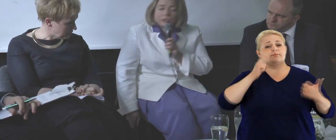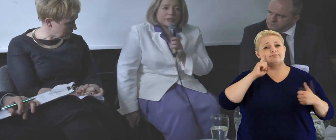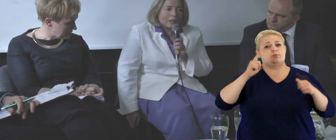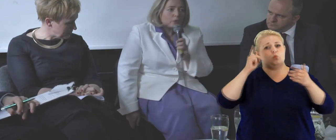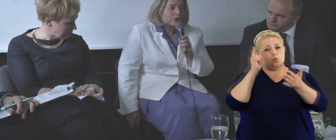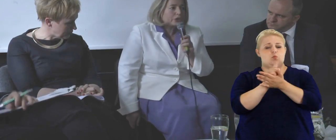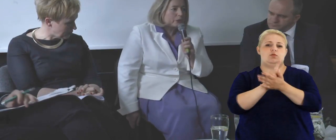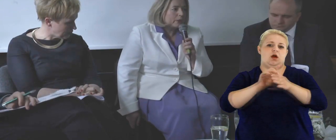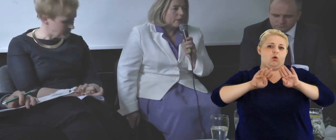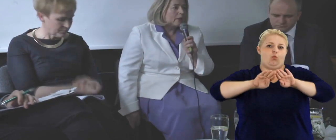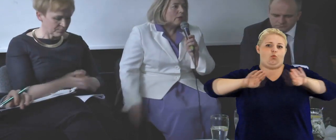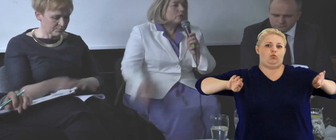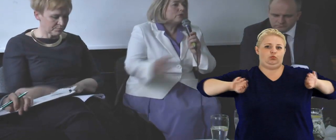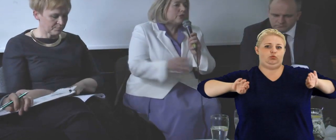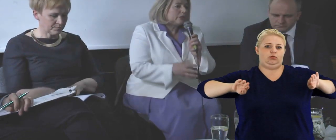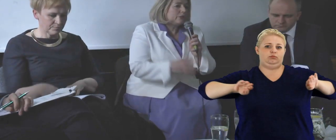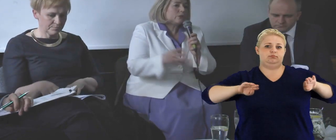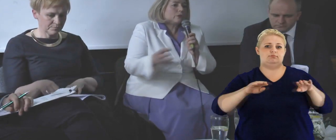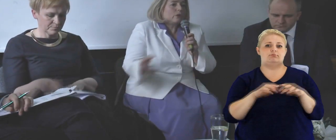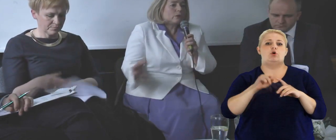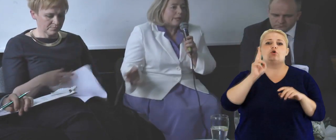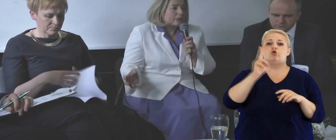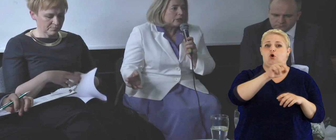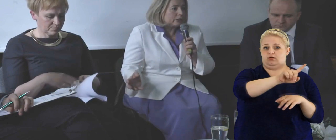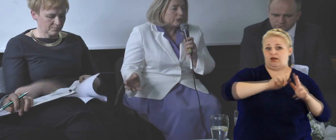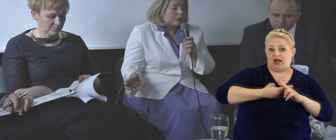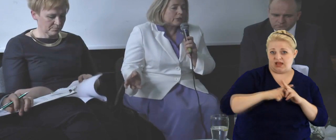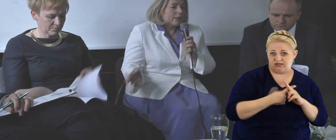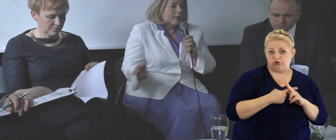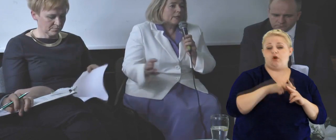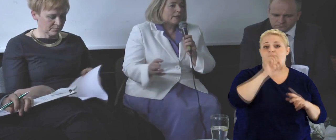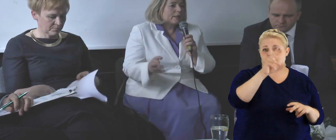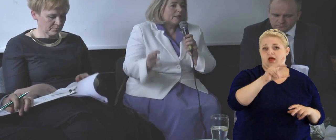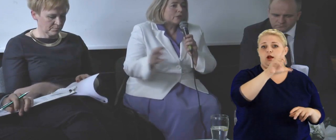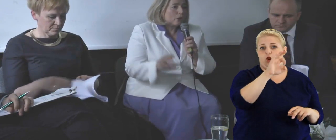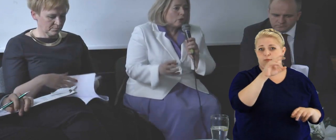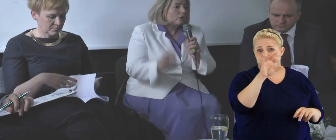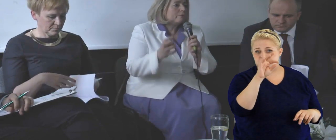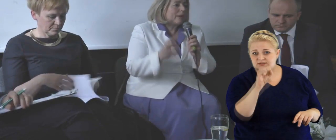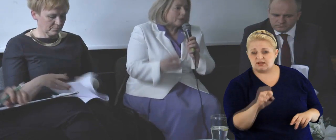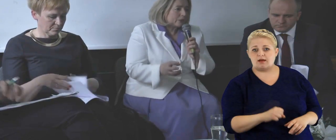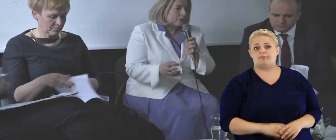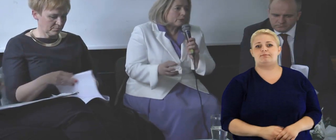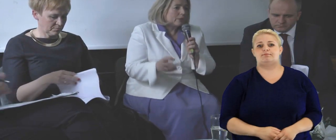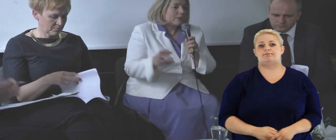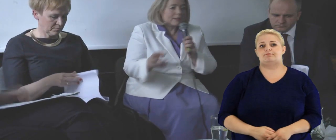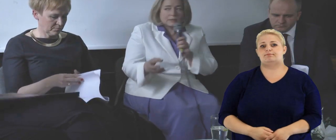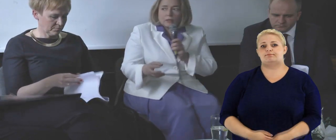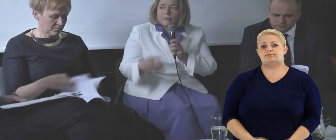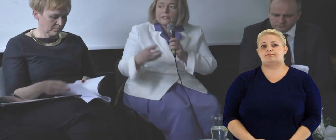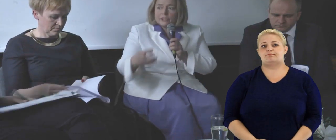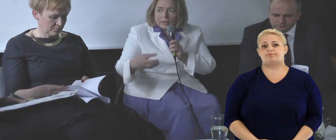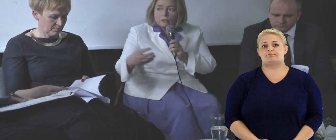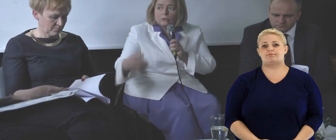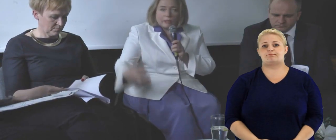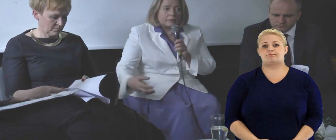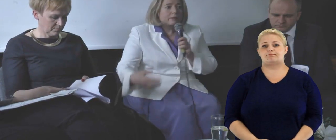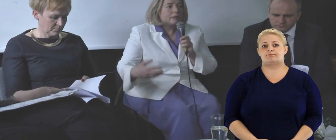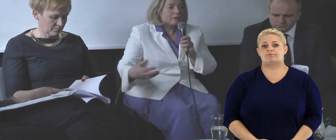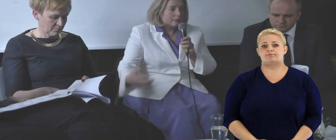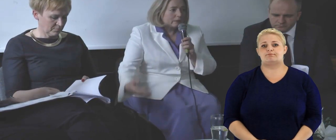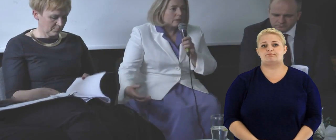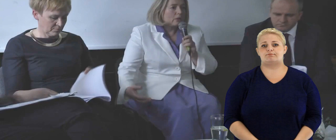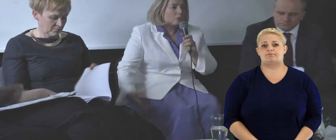rzeczywiście dało się oddzielić, określić, kto ma się rejestrować jako